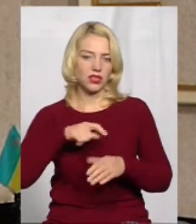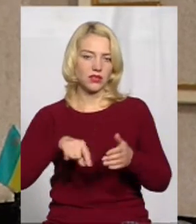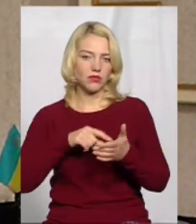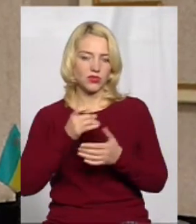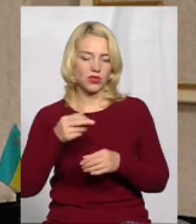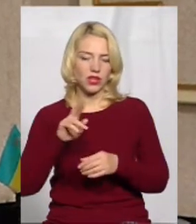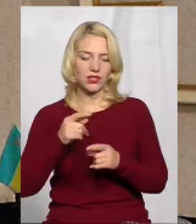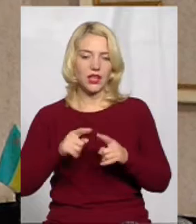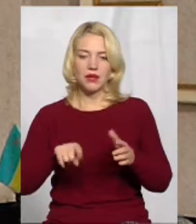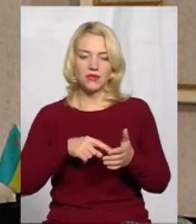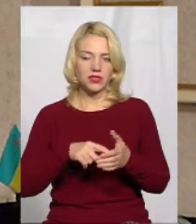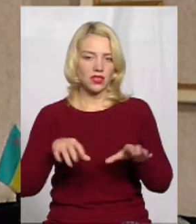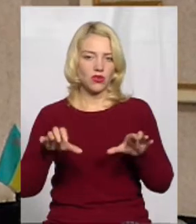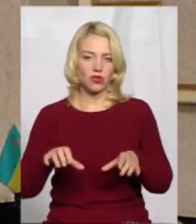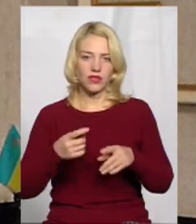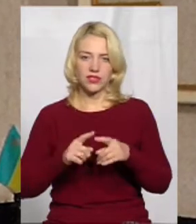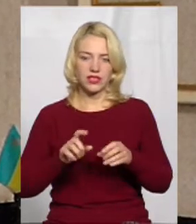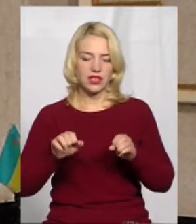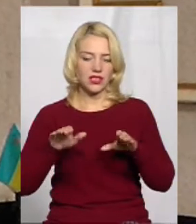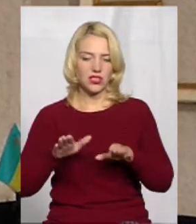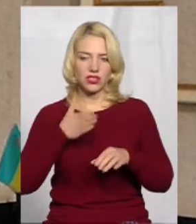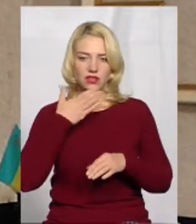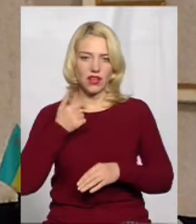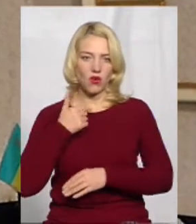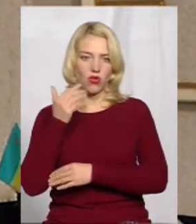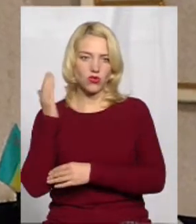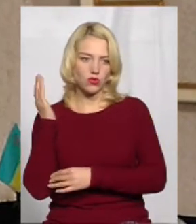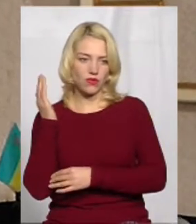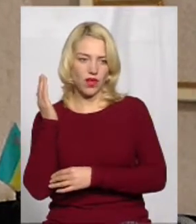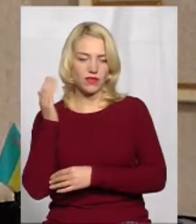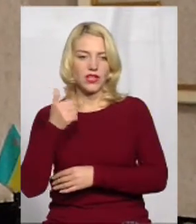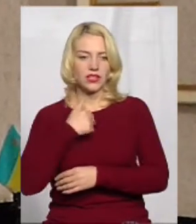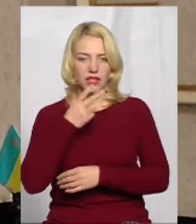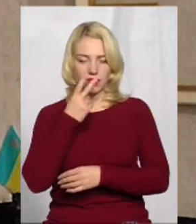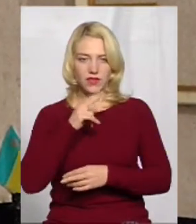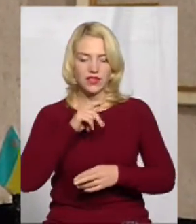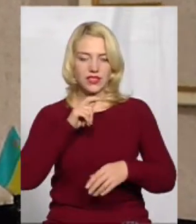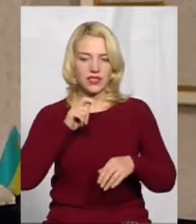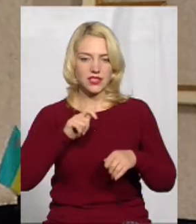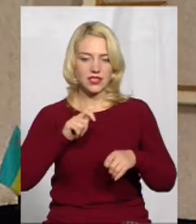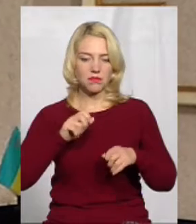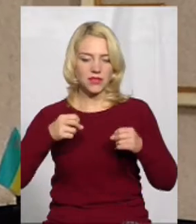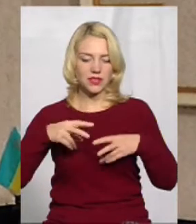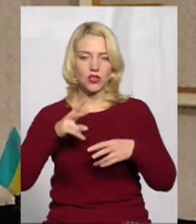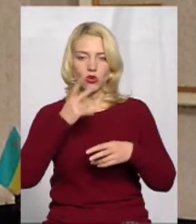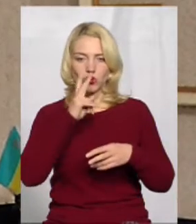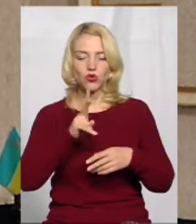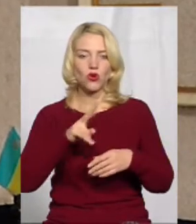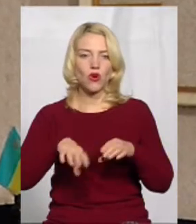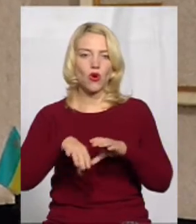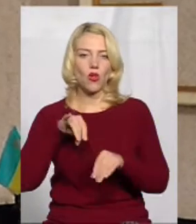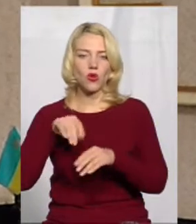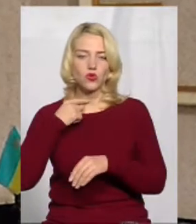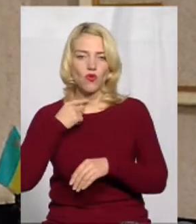Тобто міський голова за нього не голосував за це рішення, я спеціально подивився перелік тих, хто голосував. Відповідно,